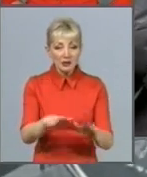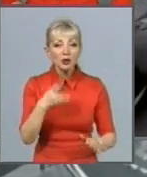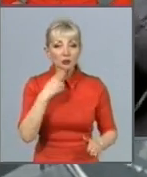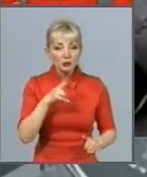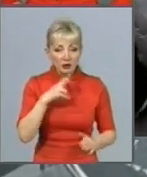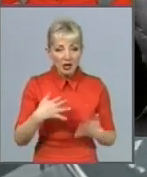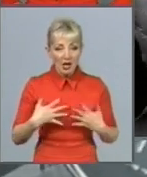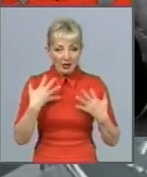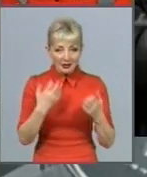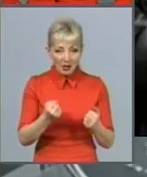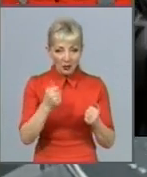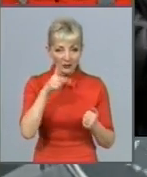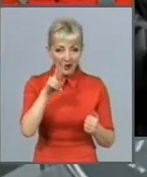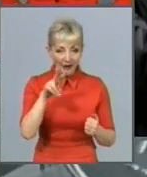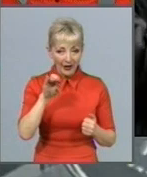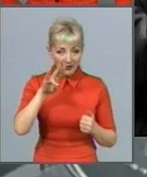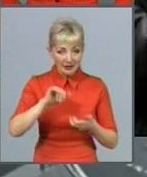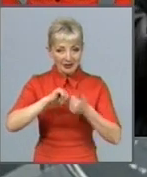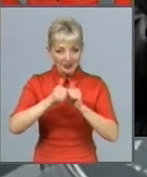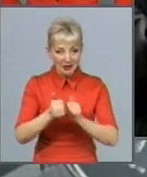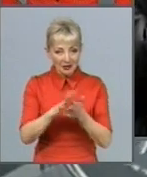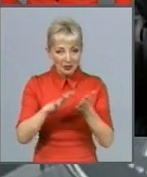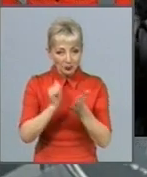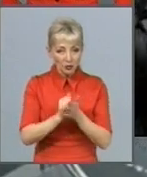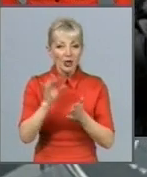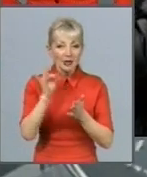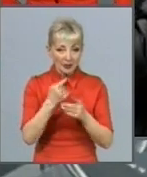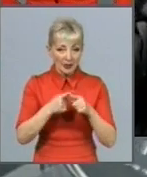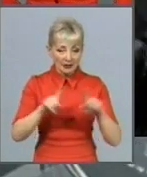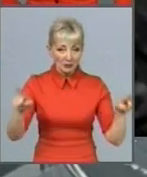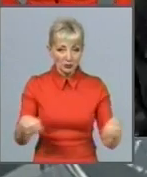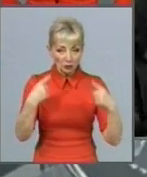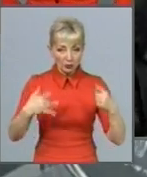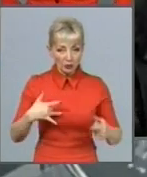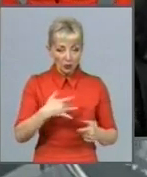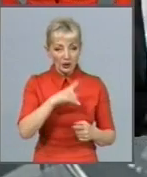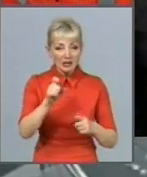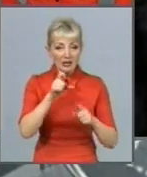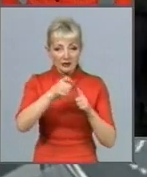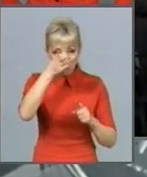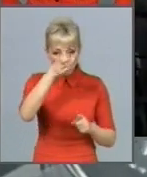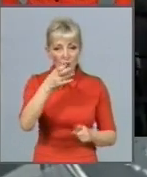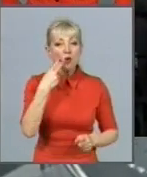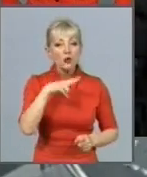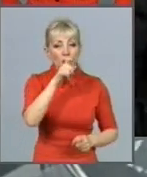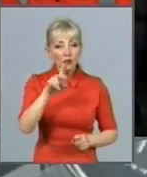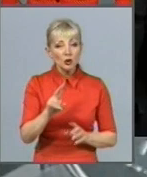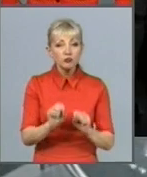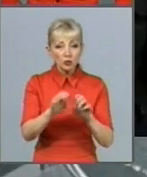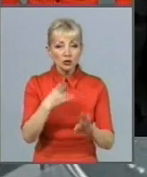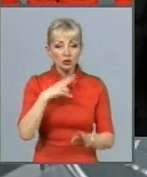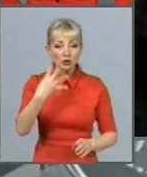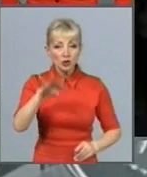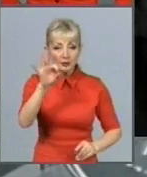замінюють ушкодження і тим самим відновлюють легені. За словами вчених, у курців, які кинули палити, 40% клітин у